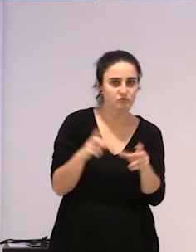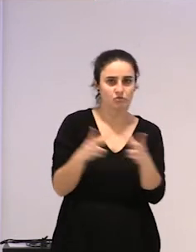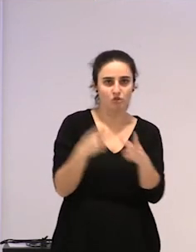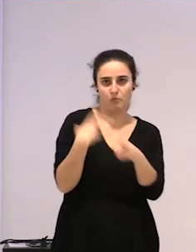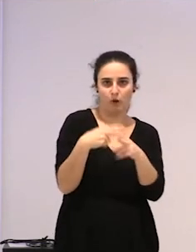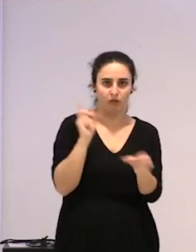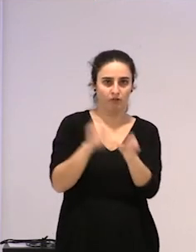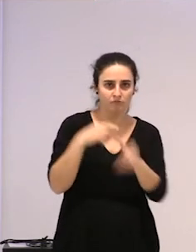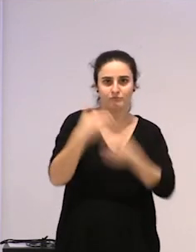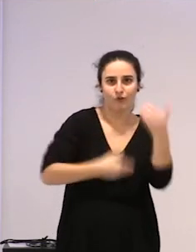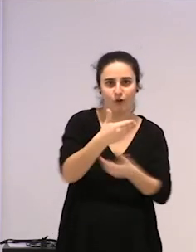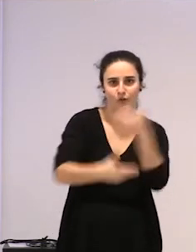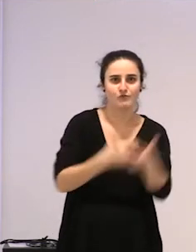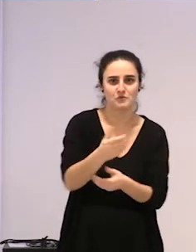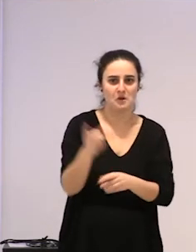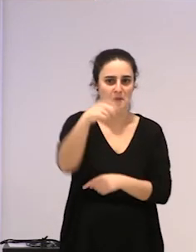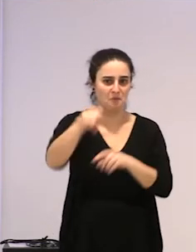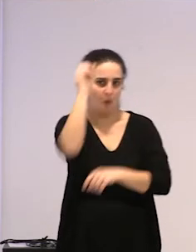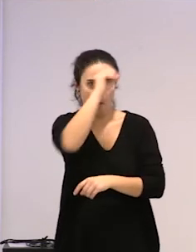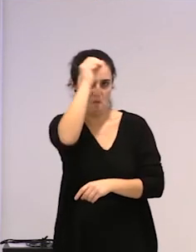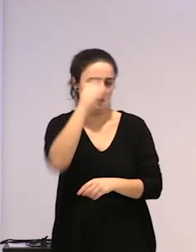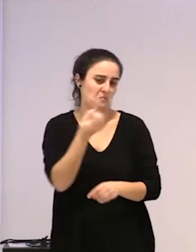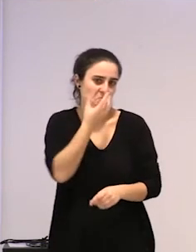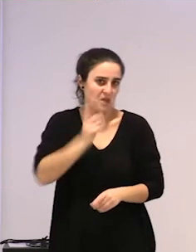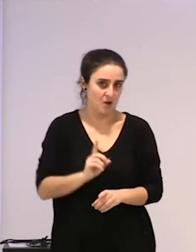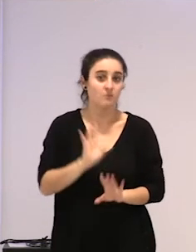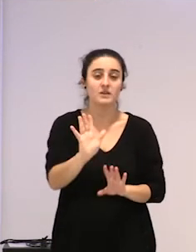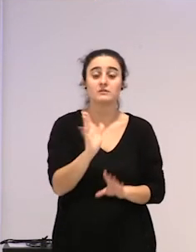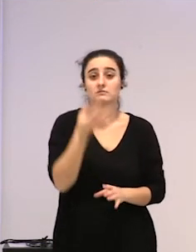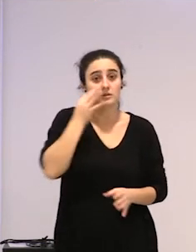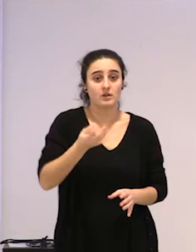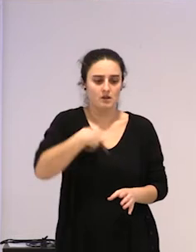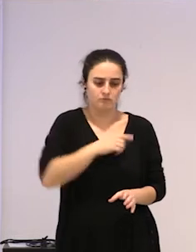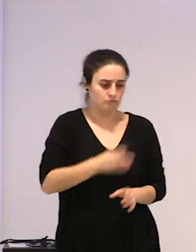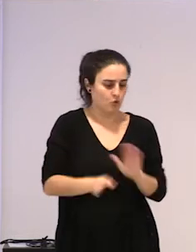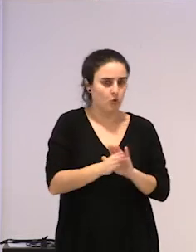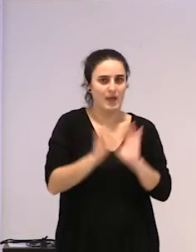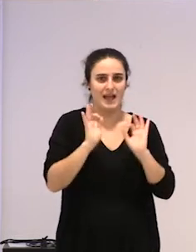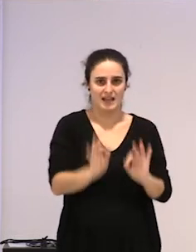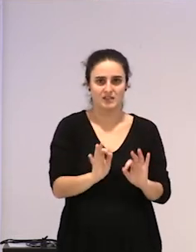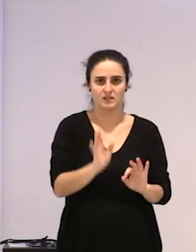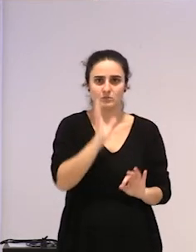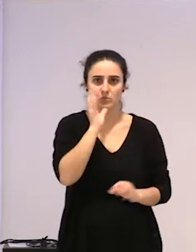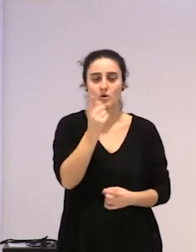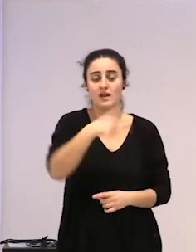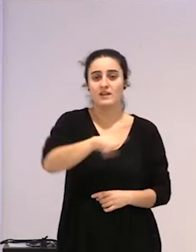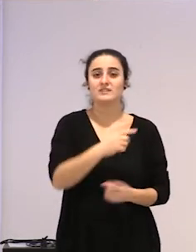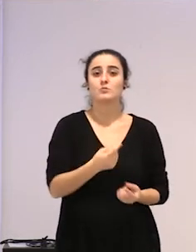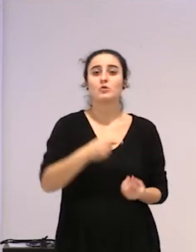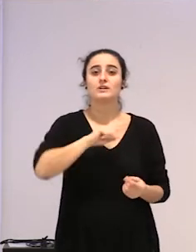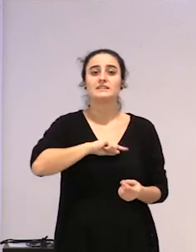horregatik, askotan, ba, matxarraren sentimendu hori izan dute, erruduntasun sentimendu handia sentitu dute,